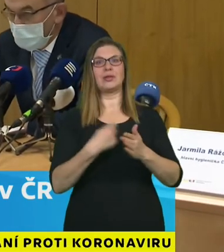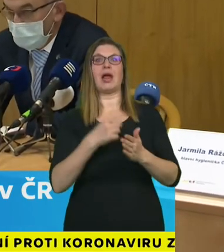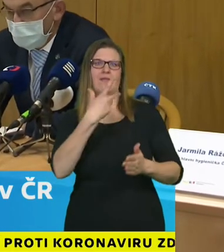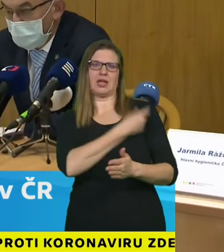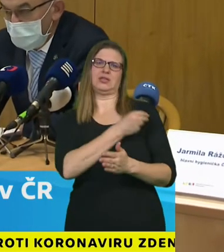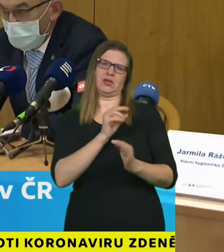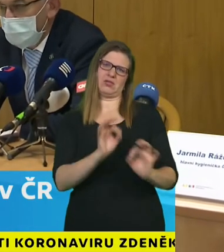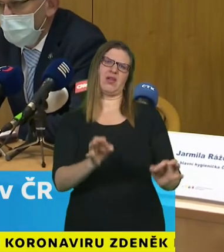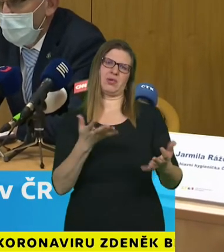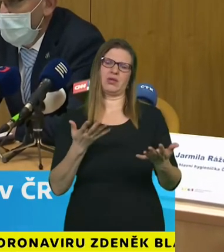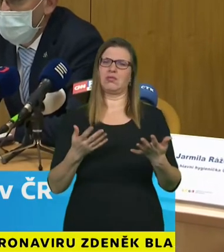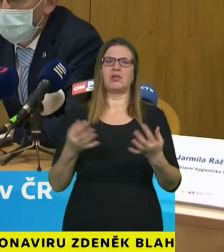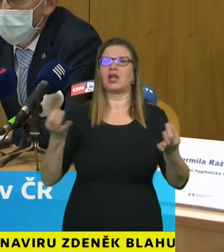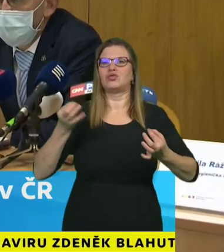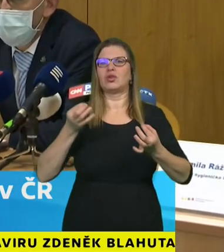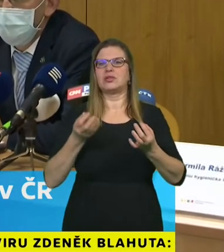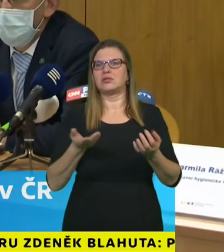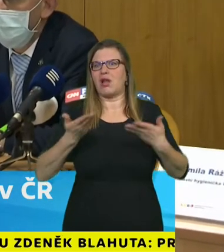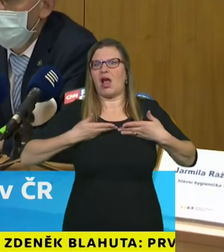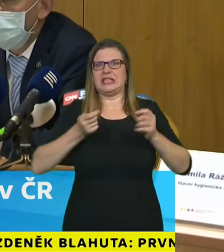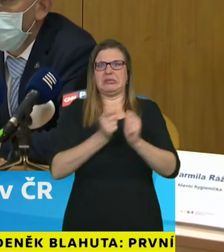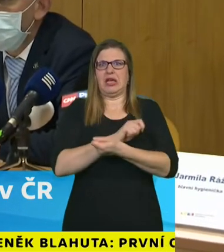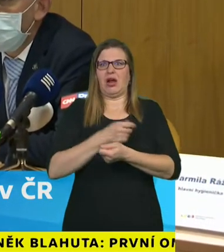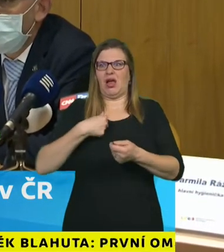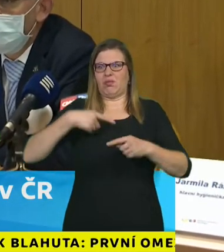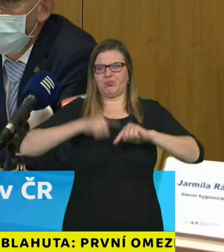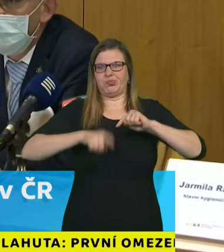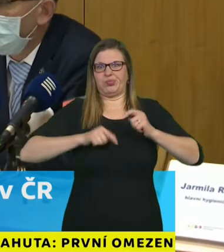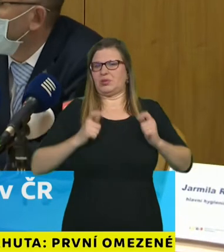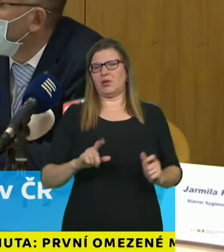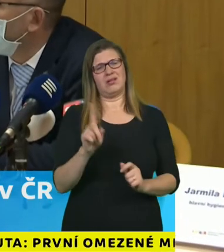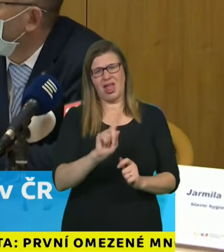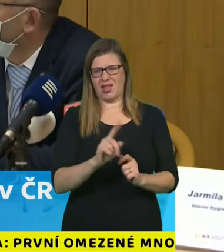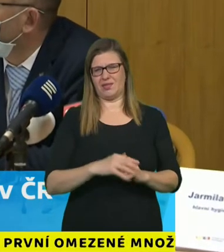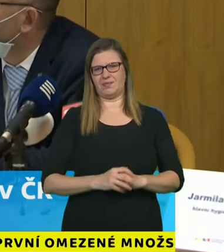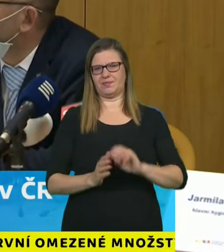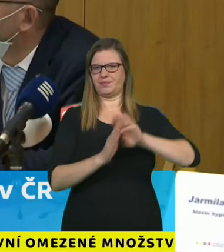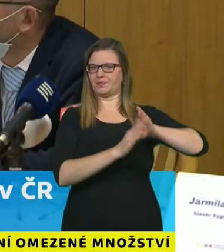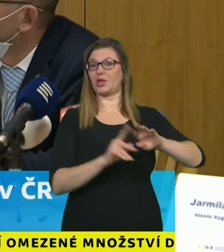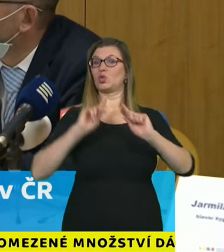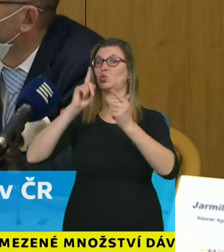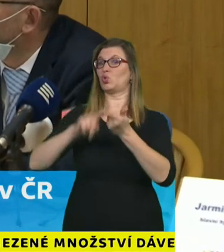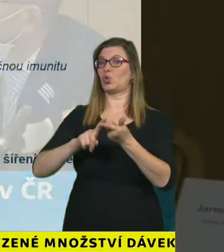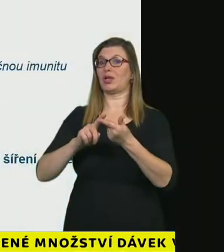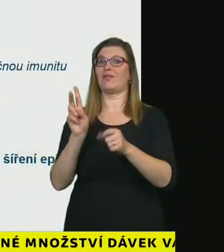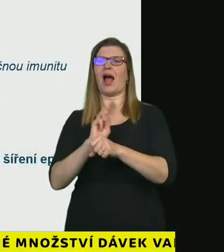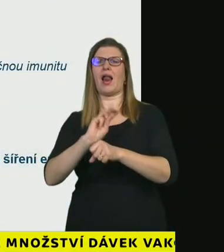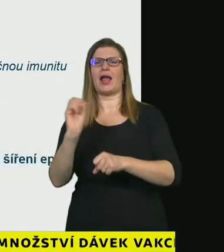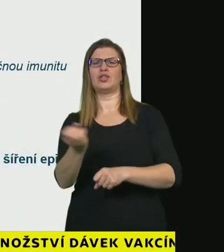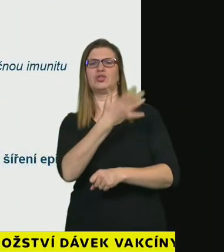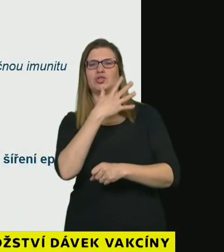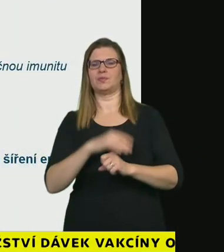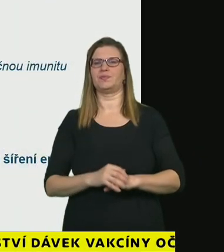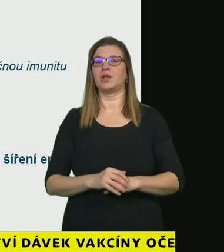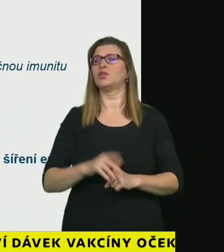často se říká že stačí se jenom promořit a že vakcína není nutná to není pravda vakcína je nutná a